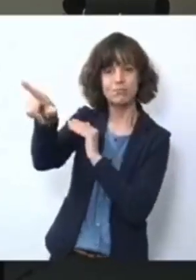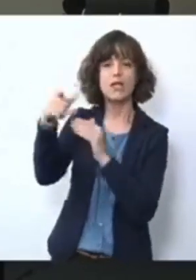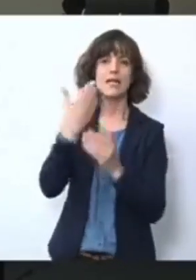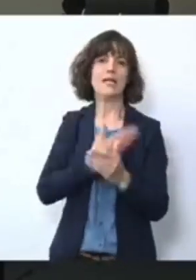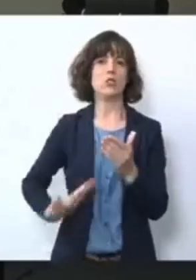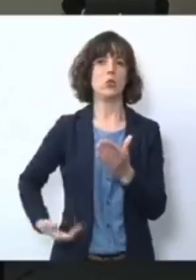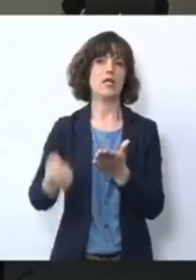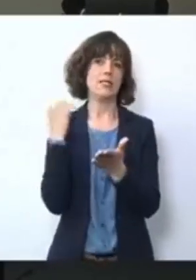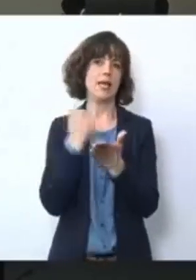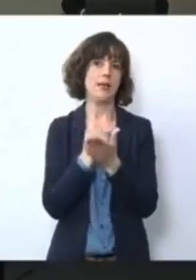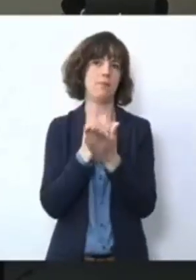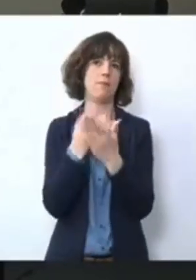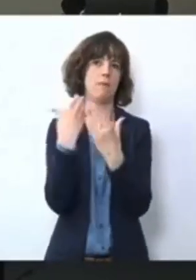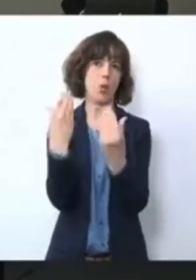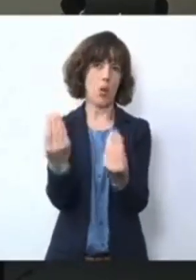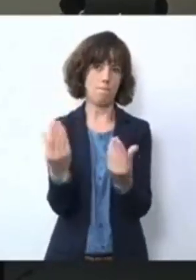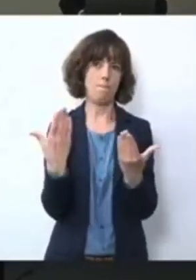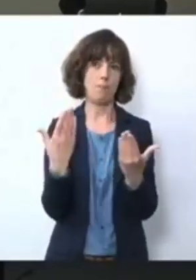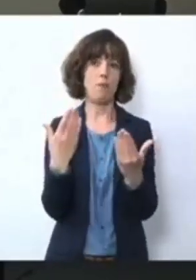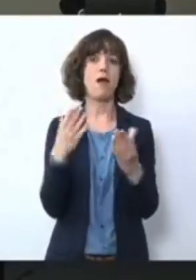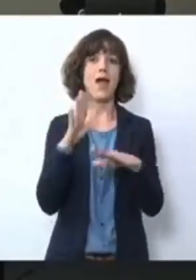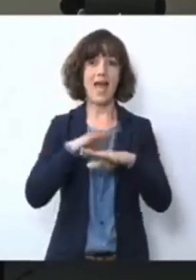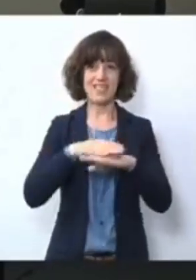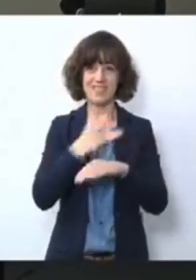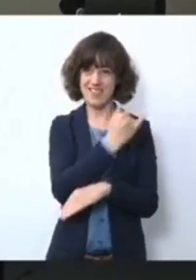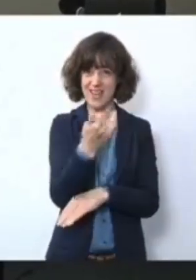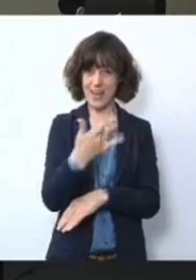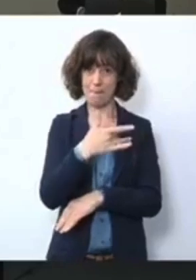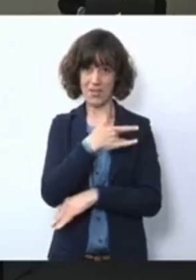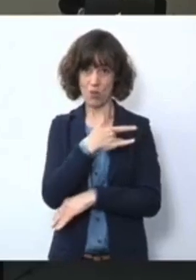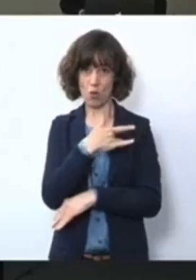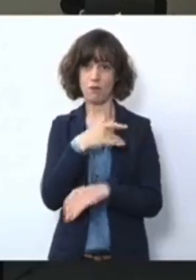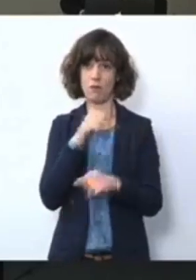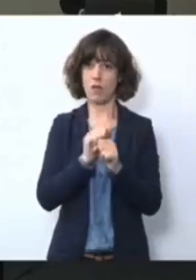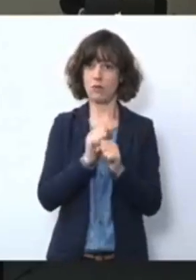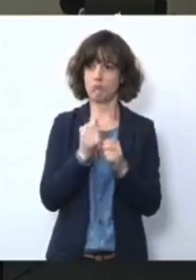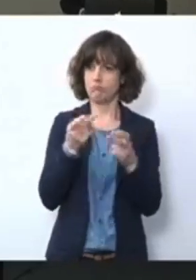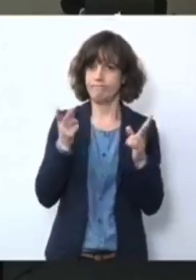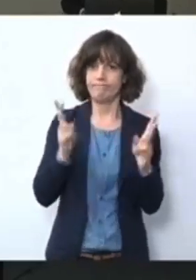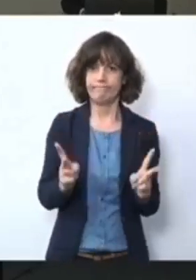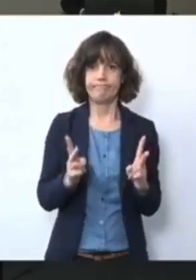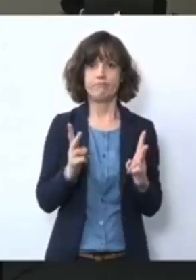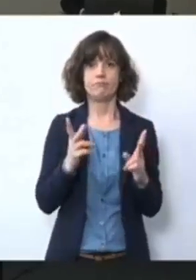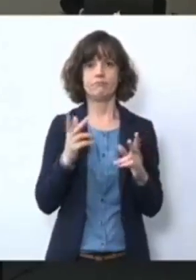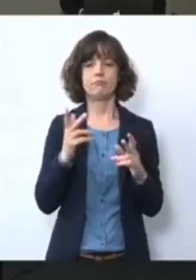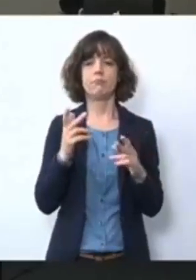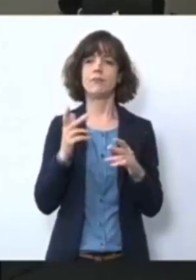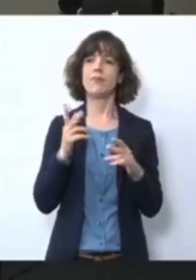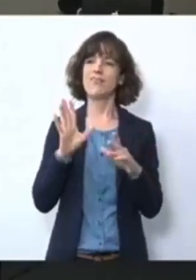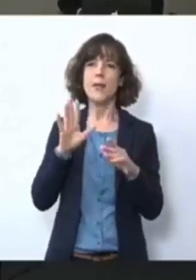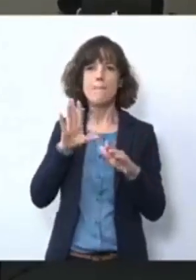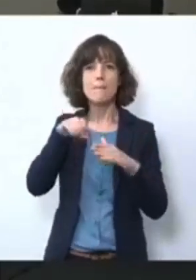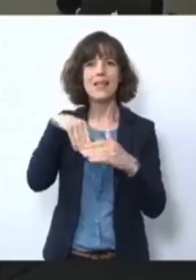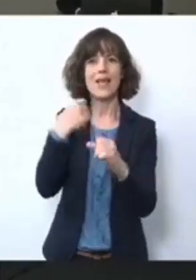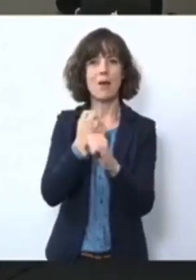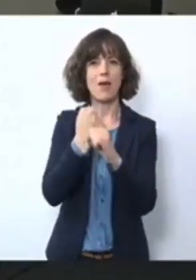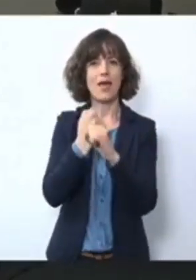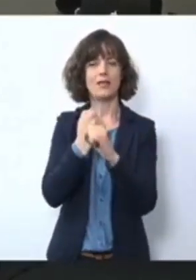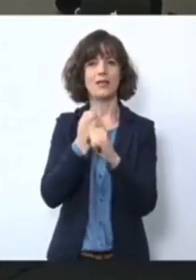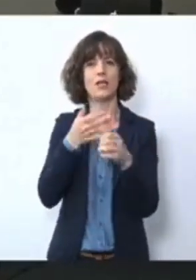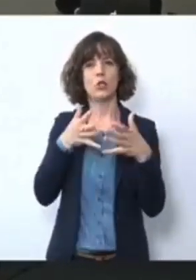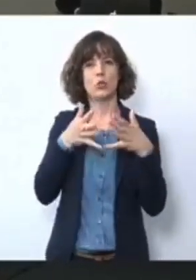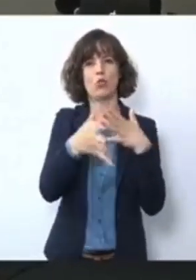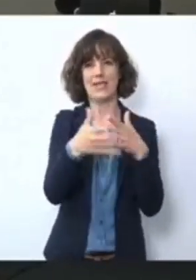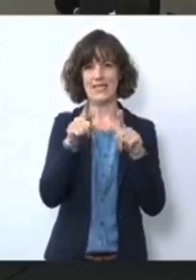weiter übermittelt. So kann dann jeder Betroffene quasi ja im Prinzip Teil des Tracing-Teams werden. Alle können